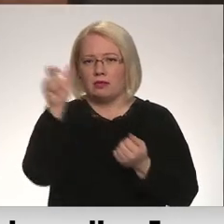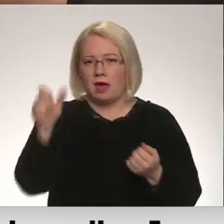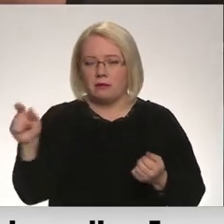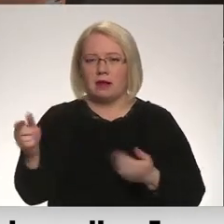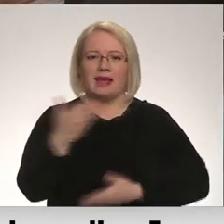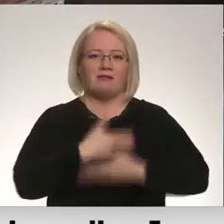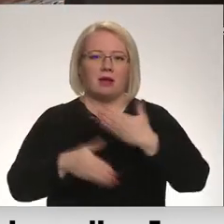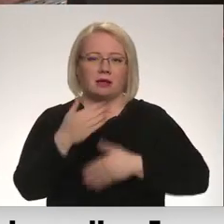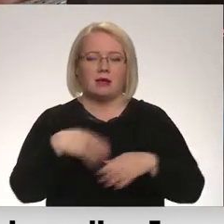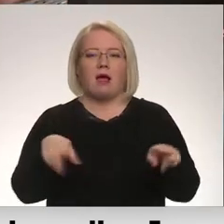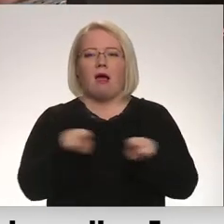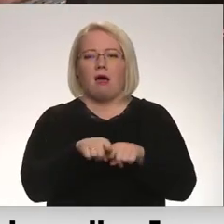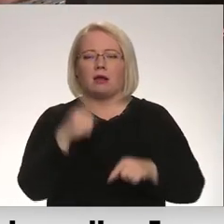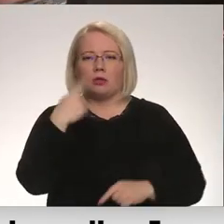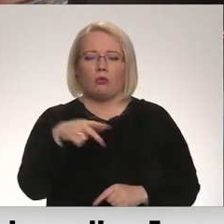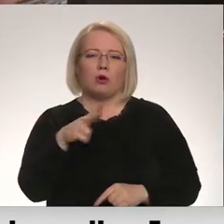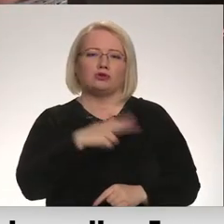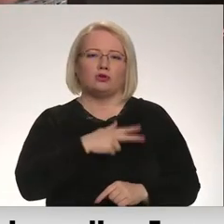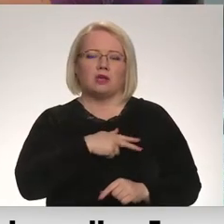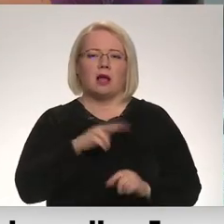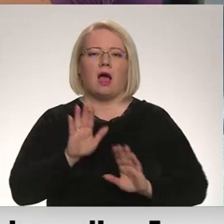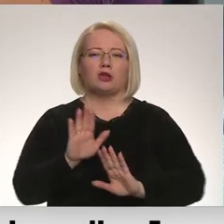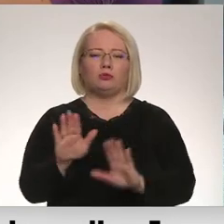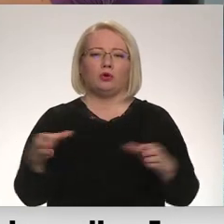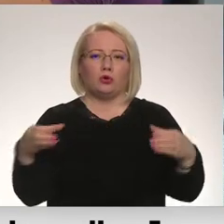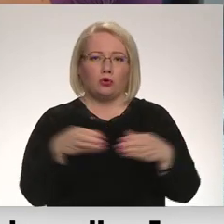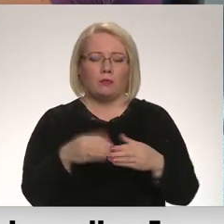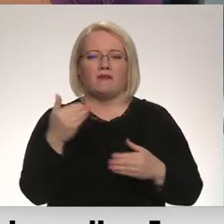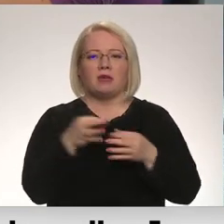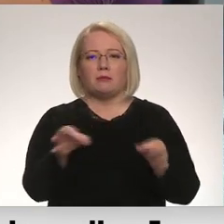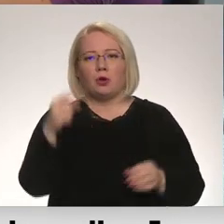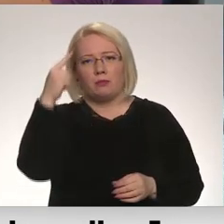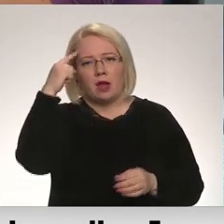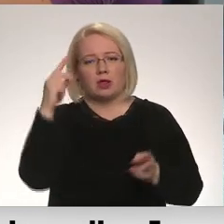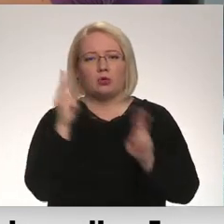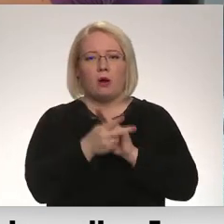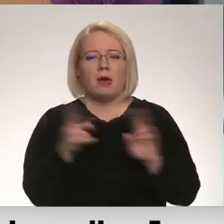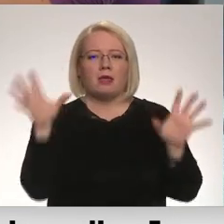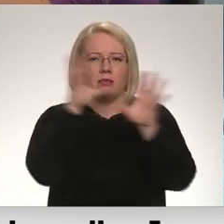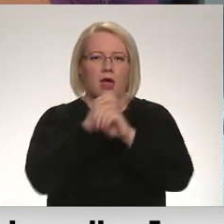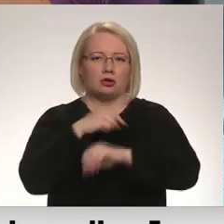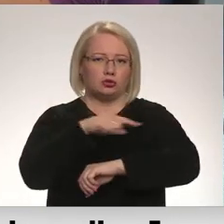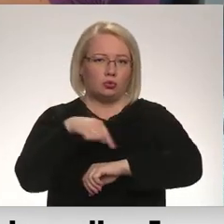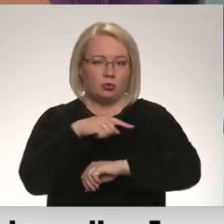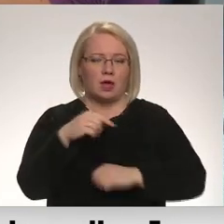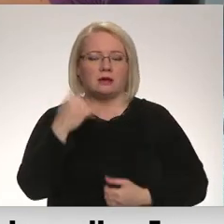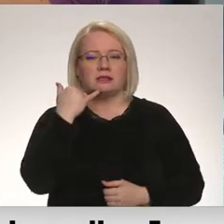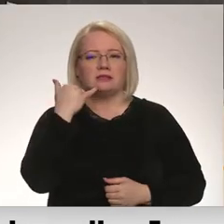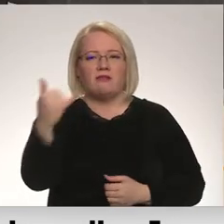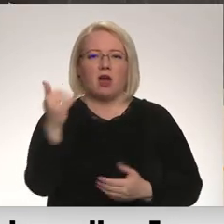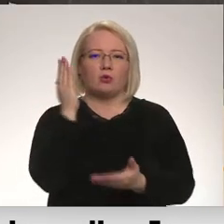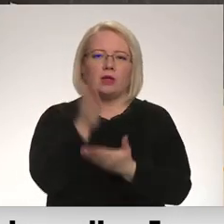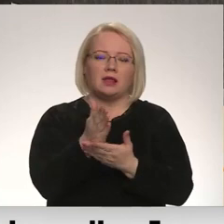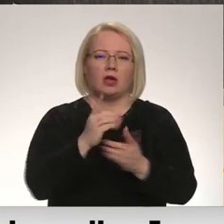ar invaliditāti, kā arī no sociālās atstumtības grupām. Viņi brīvprātīgos nomaina nakts stundās. Zvanu līnijas